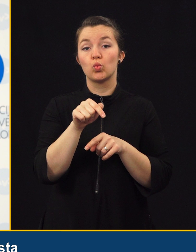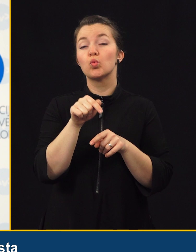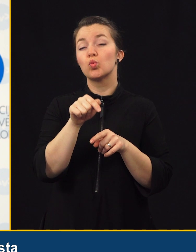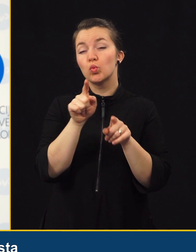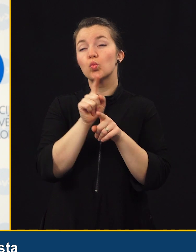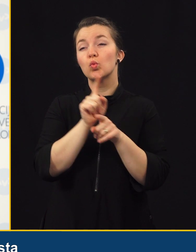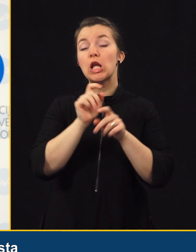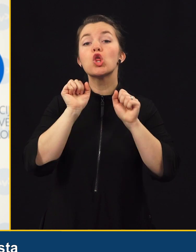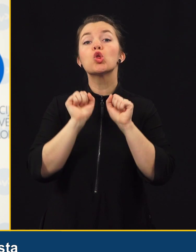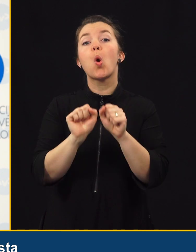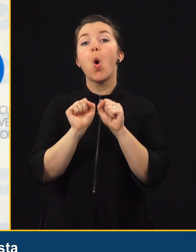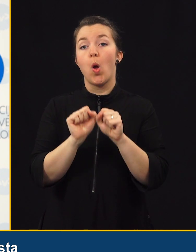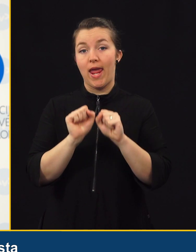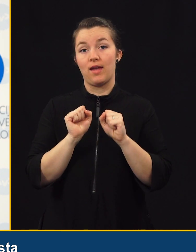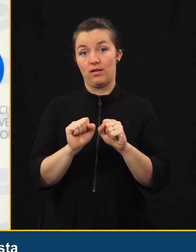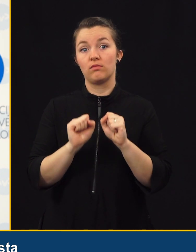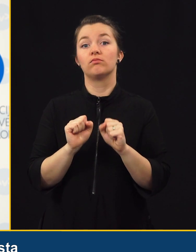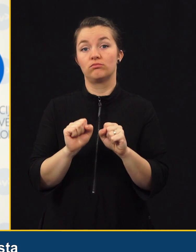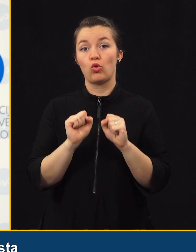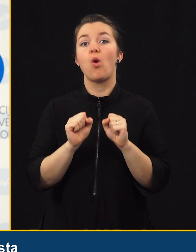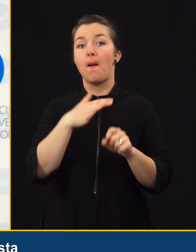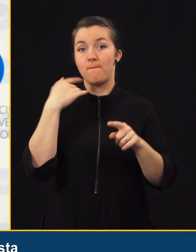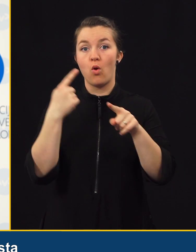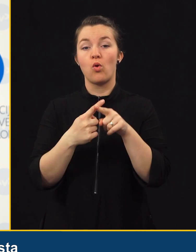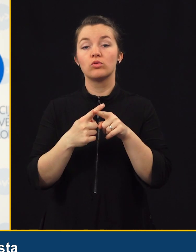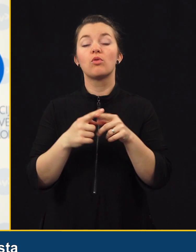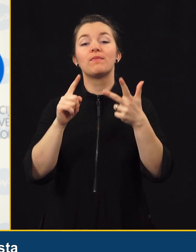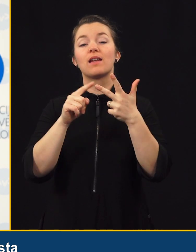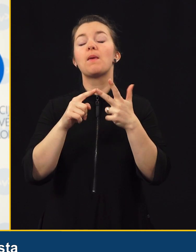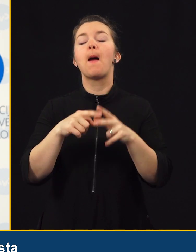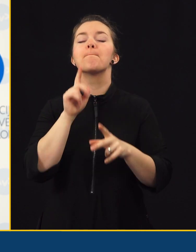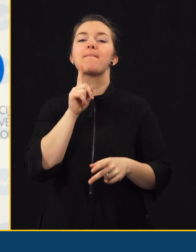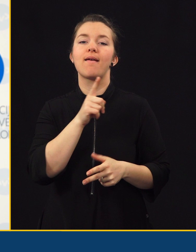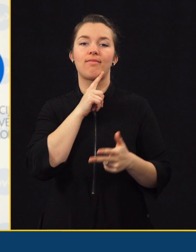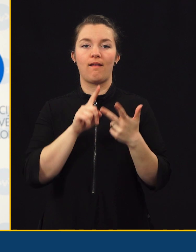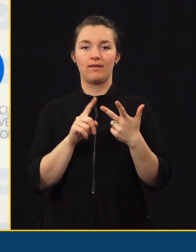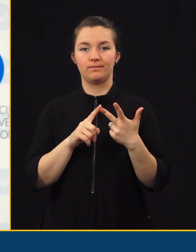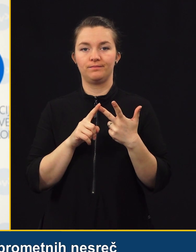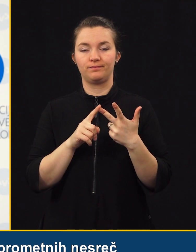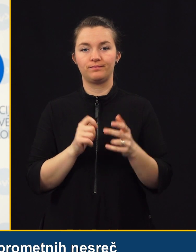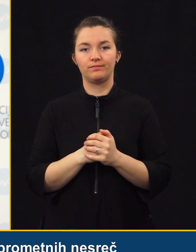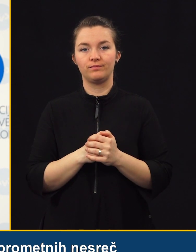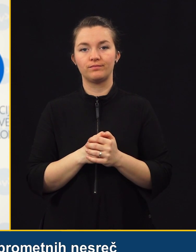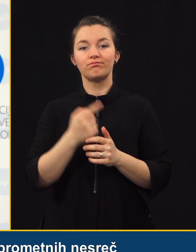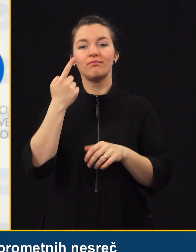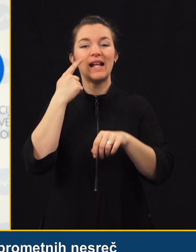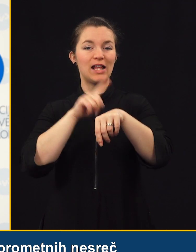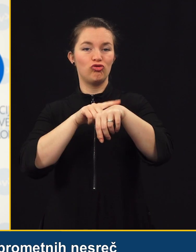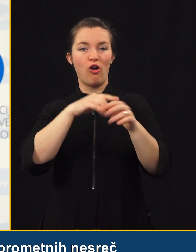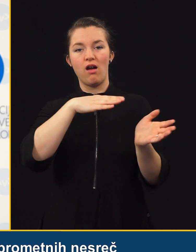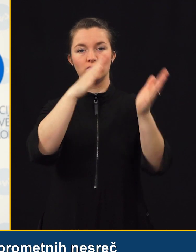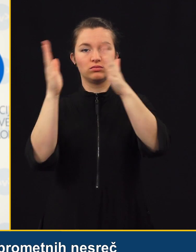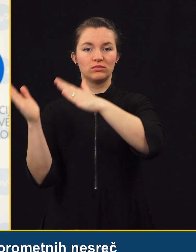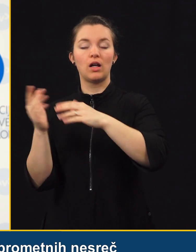visoko na tej listvici in pa petek. Kaj se časovnice